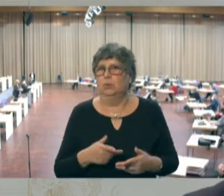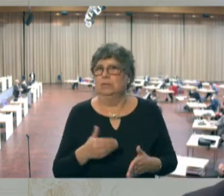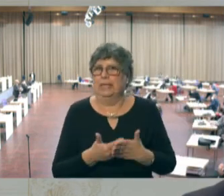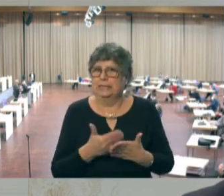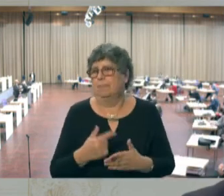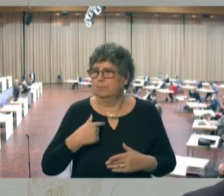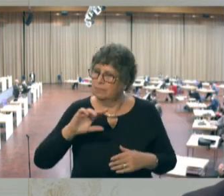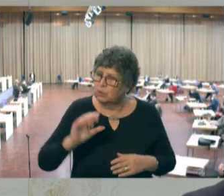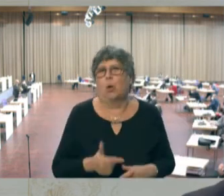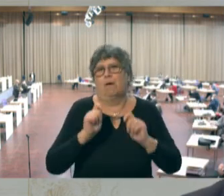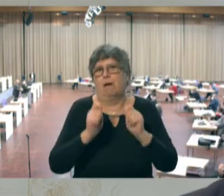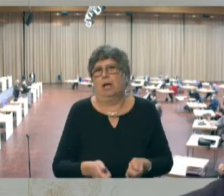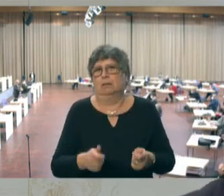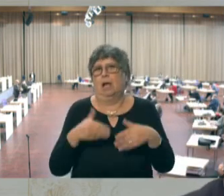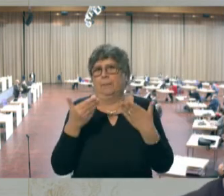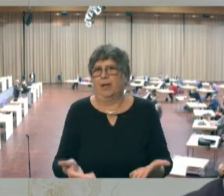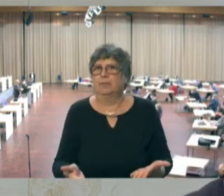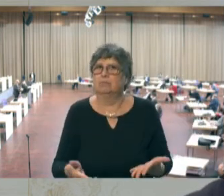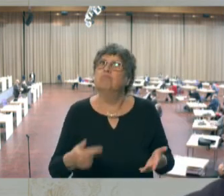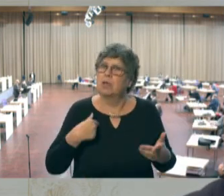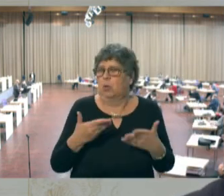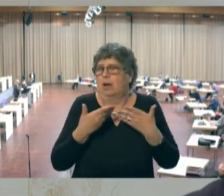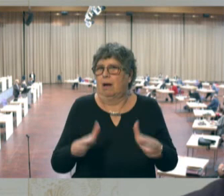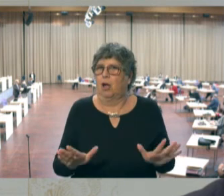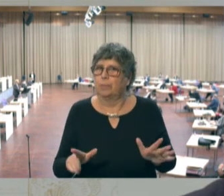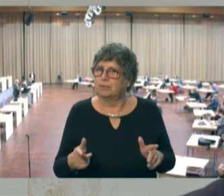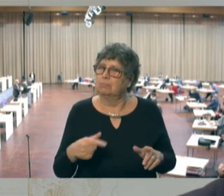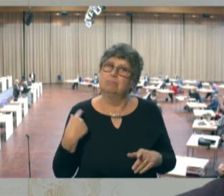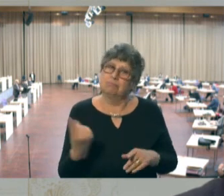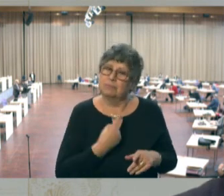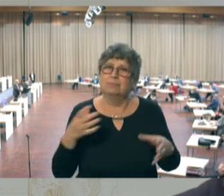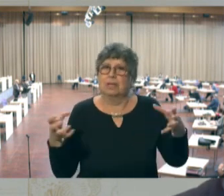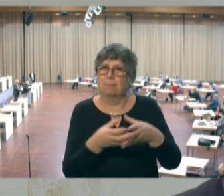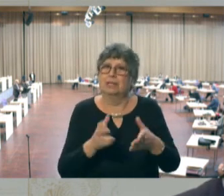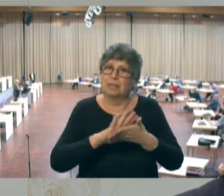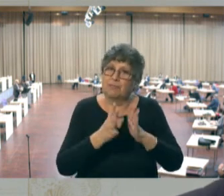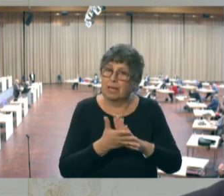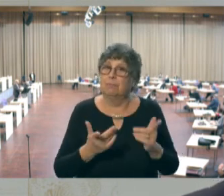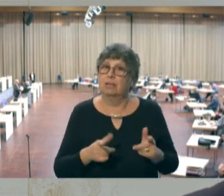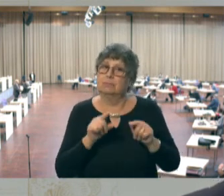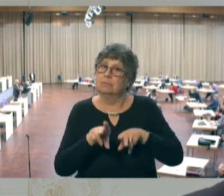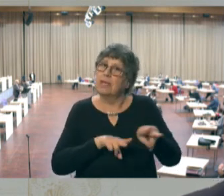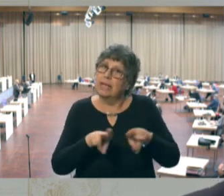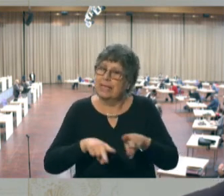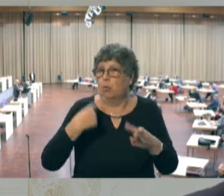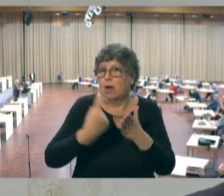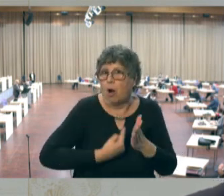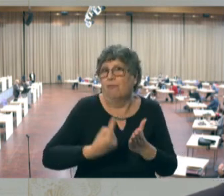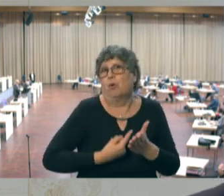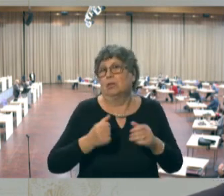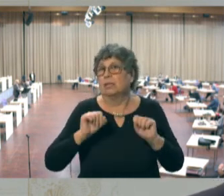diesen Antrag, der uns ja erlaubt ist, nach dem, was wir gemeinsam vereinbart haben, dass wir die Regierung auffordern können,